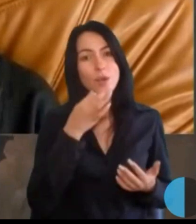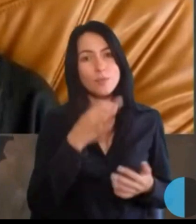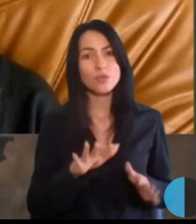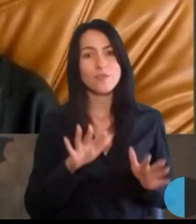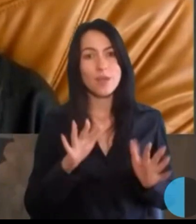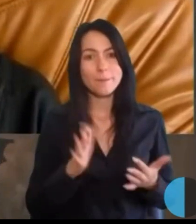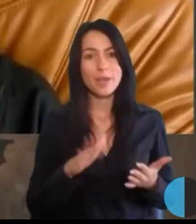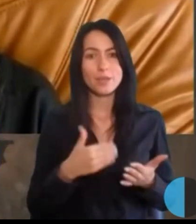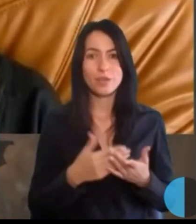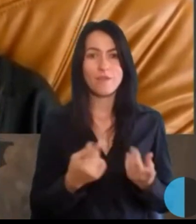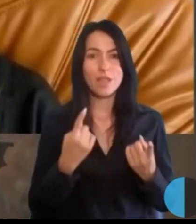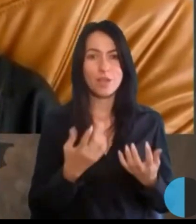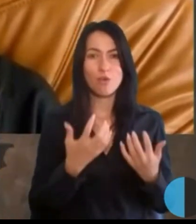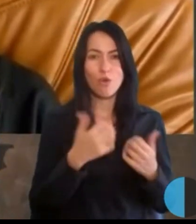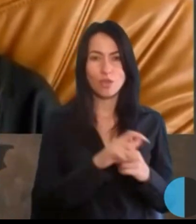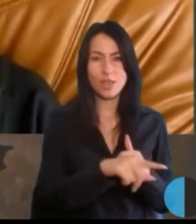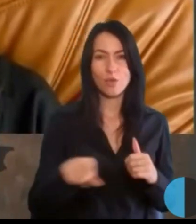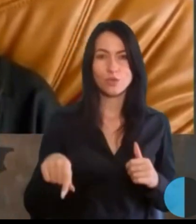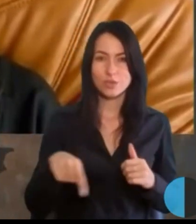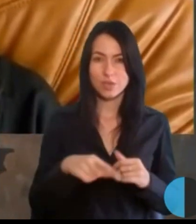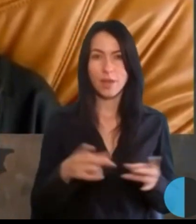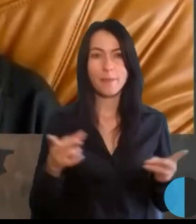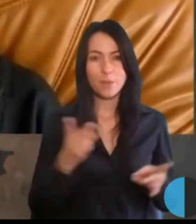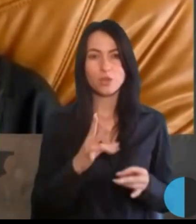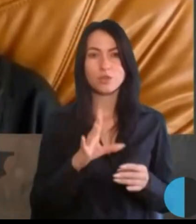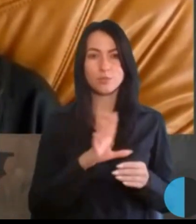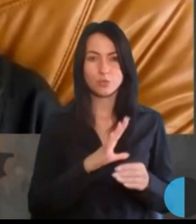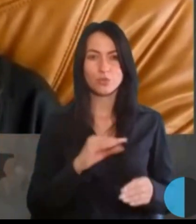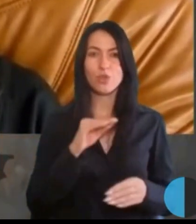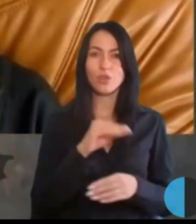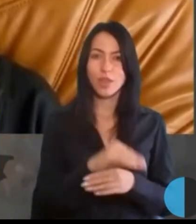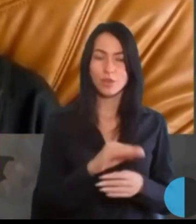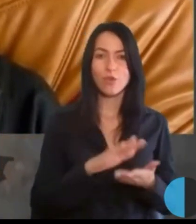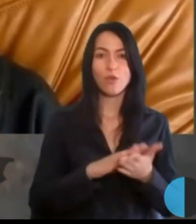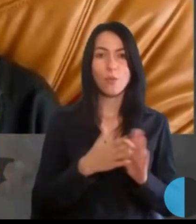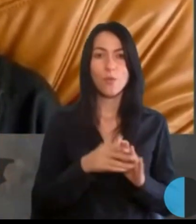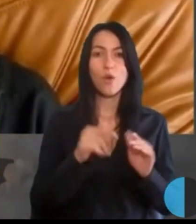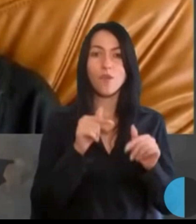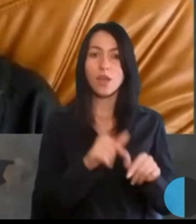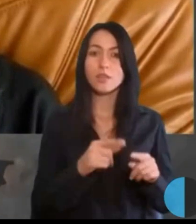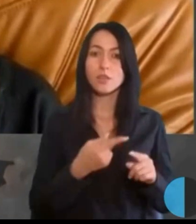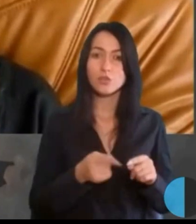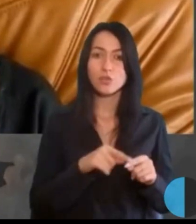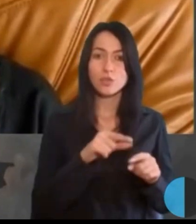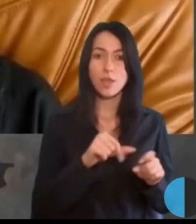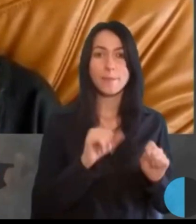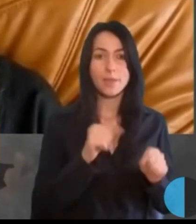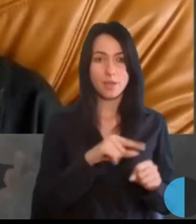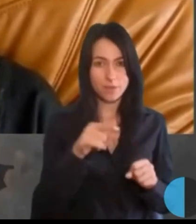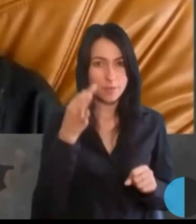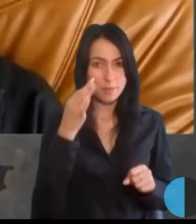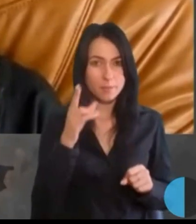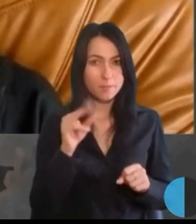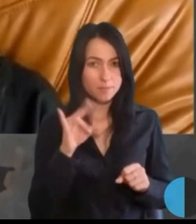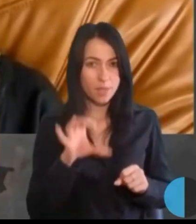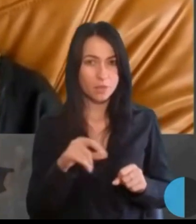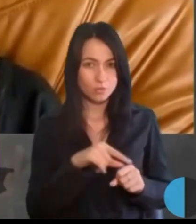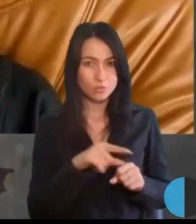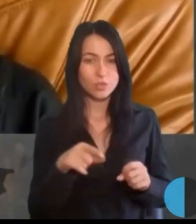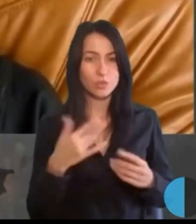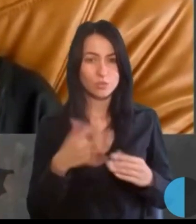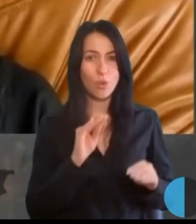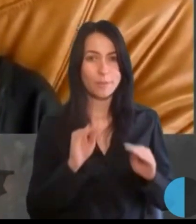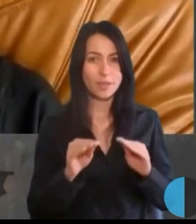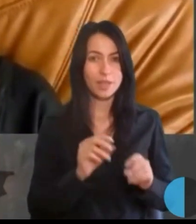кількості з них потрібні будуть додаткові умови. А те, що це можливо, ви пам'ятаєте, пандуси, так їх облаштували. Так